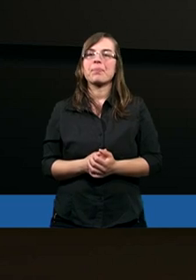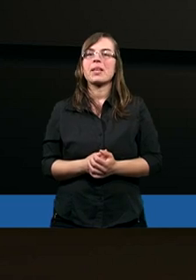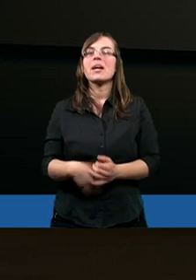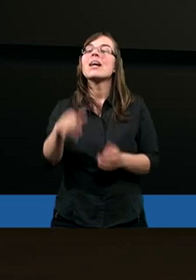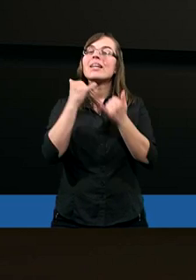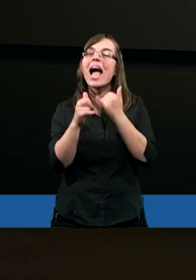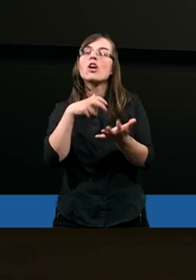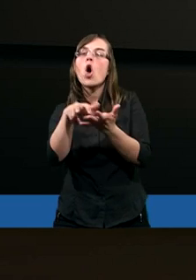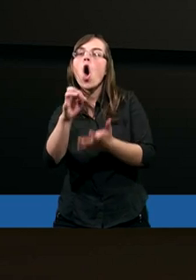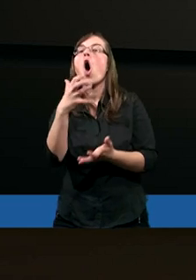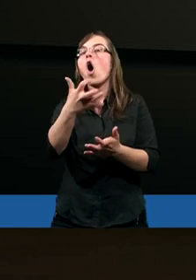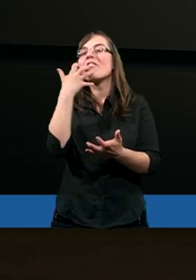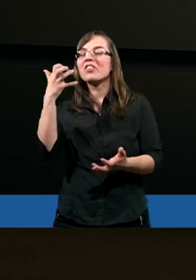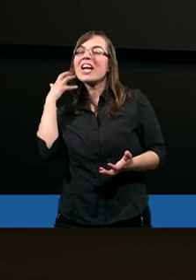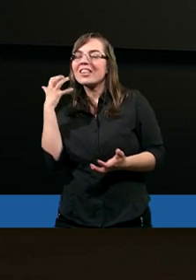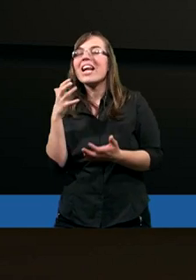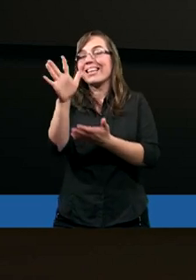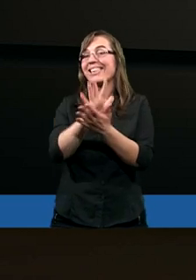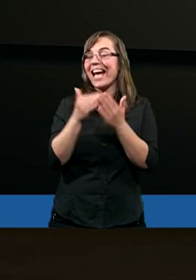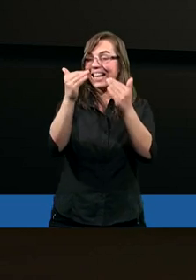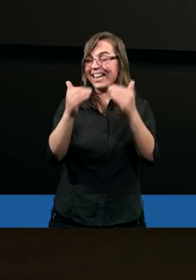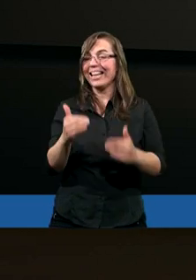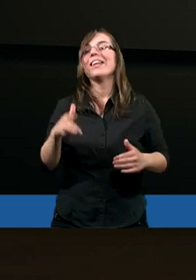Jeżeli chodzi o wcześniejsze te teksty,